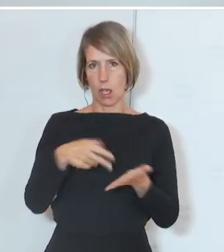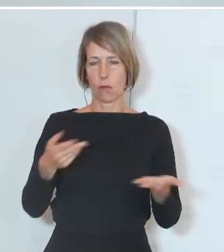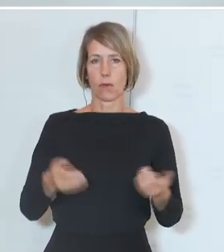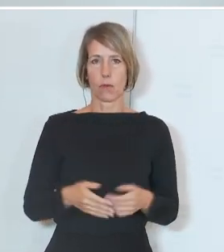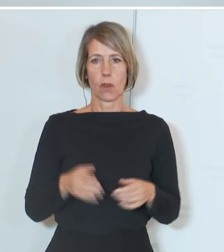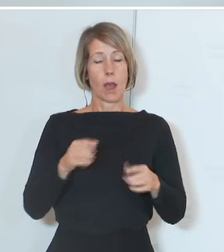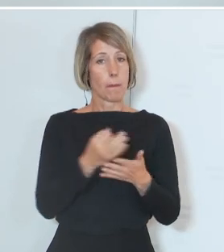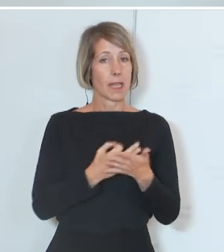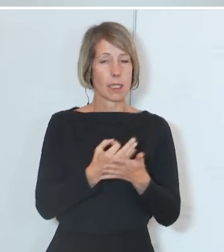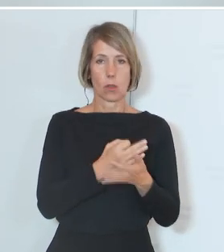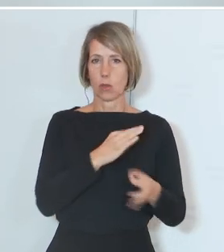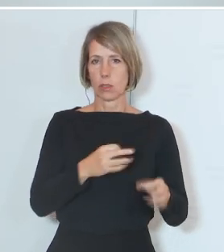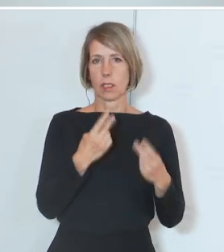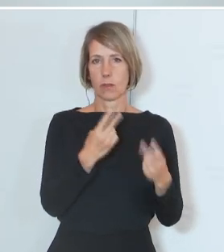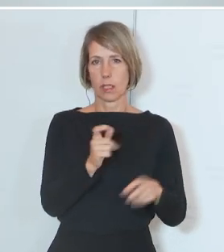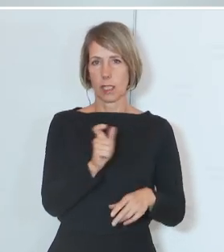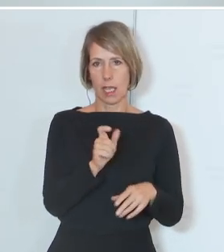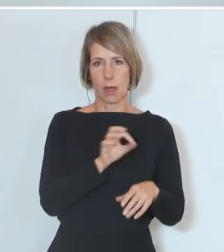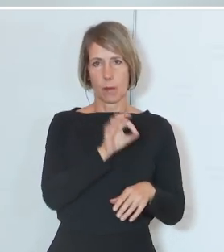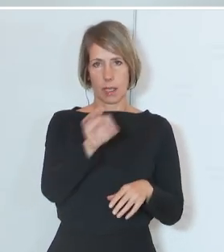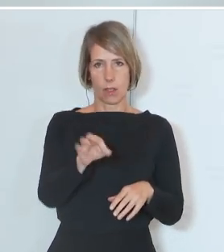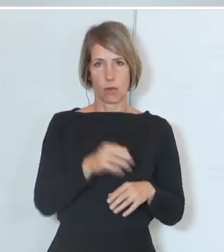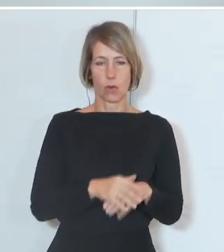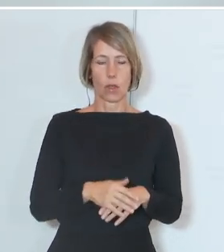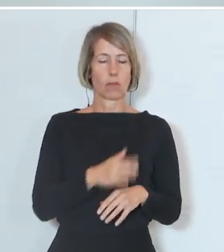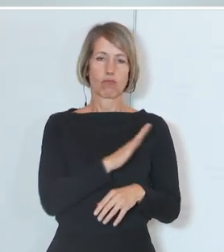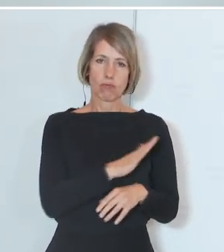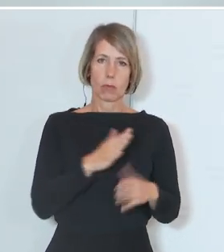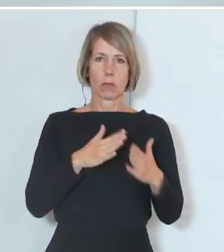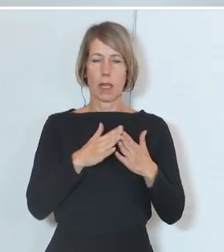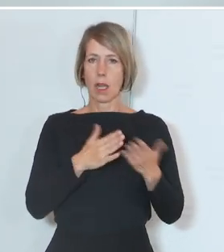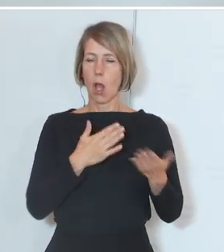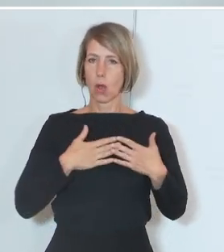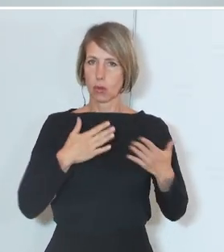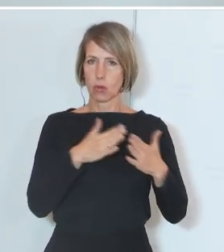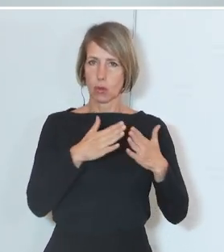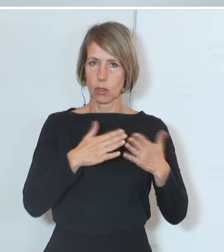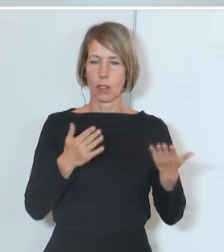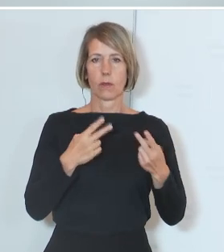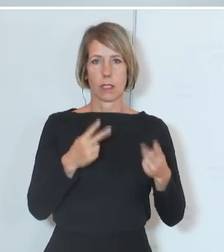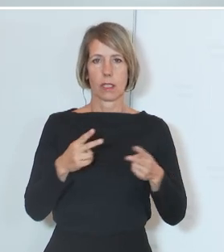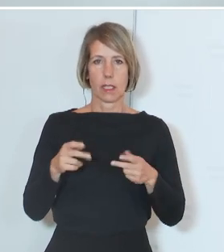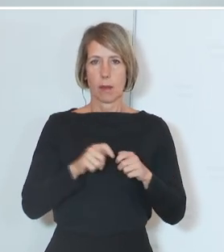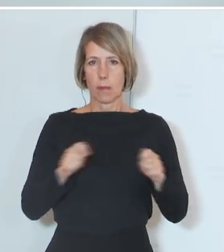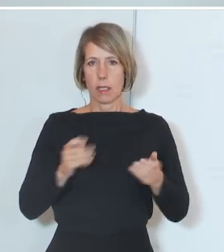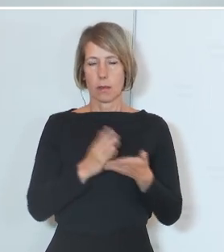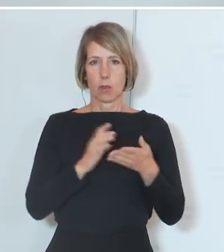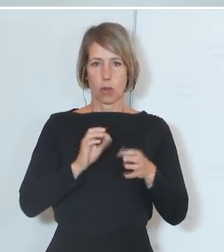dabei ein ganz, ganz wichtiges Element und auch mein Haus hat hier bereits einige wichtige Maßnahmen in die Wege geleitet.